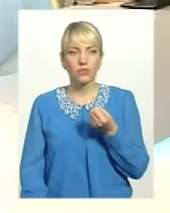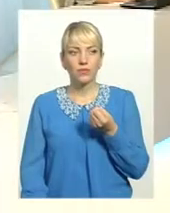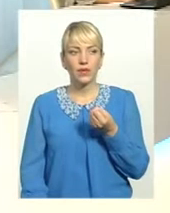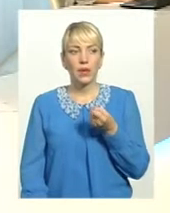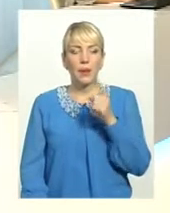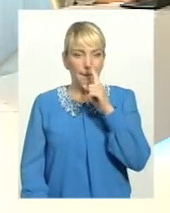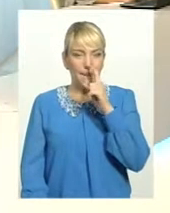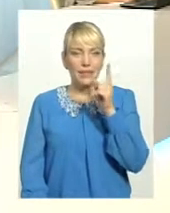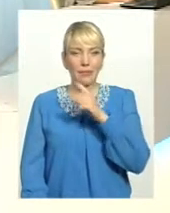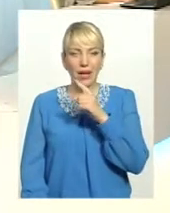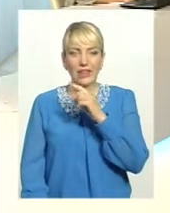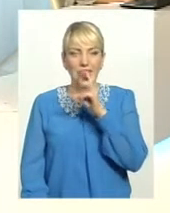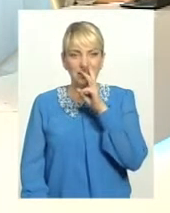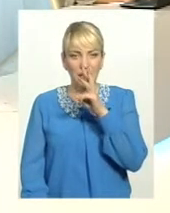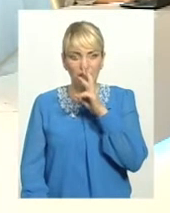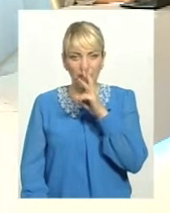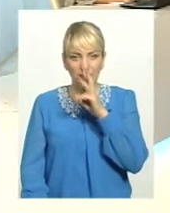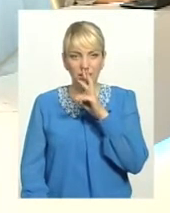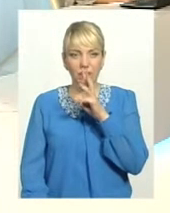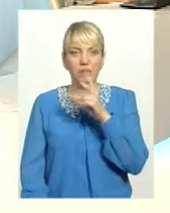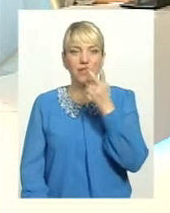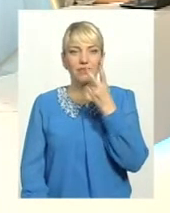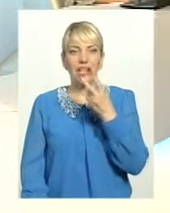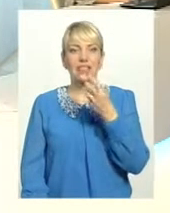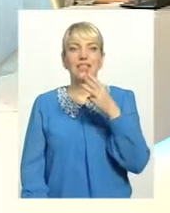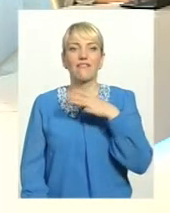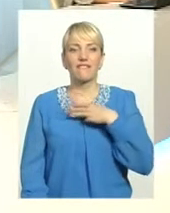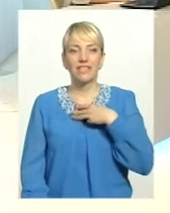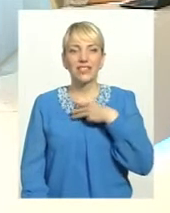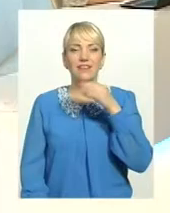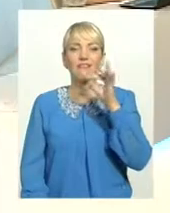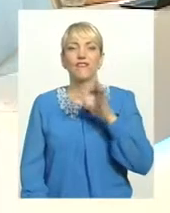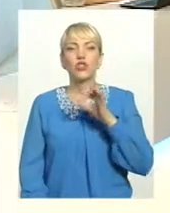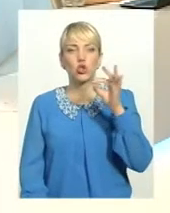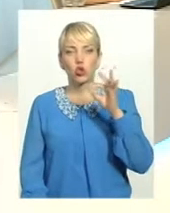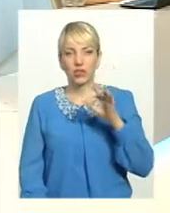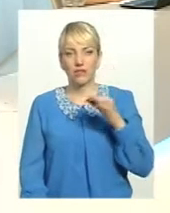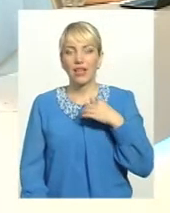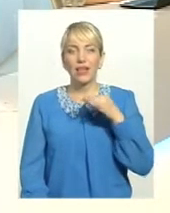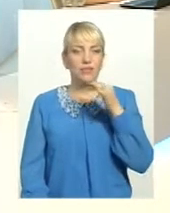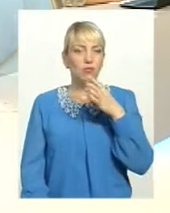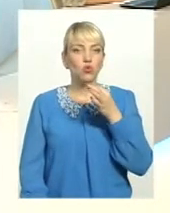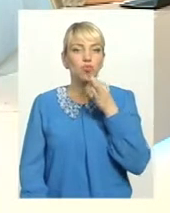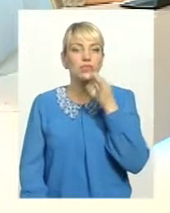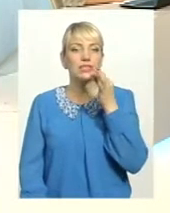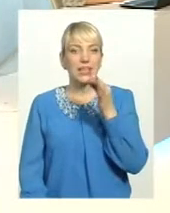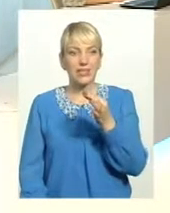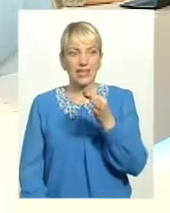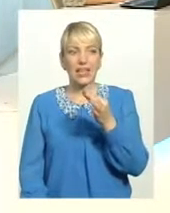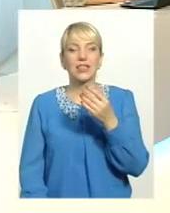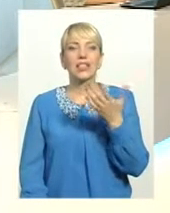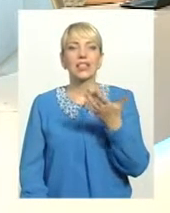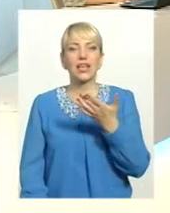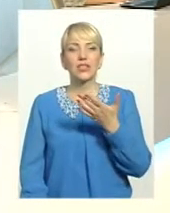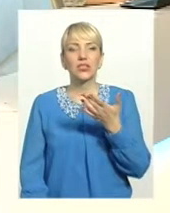мінімальна заробітна плата відносно до середньої складає 28%. Я зараз не можу сказати точно, яку мінімальну заробітну плату,